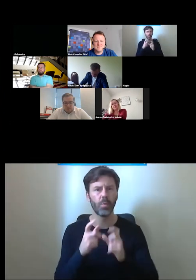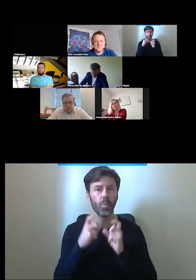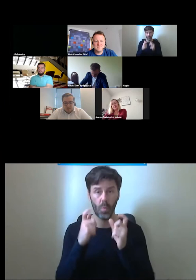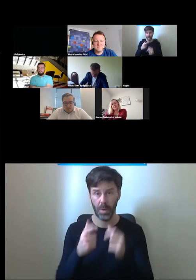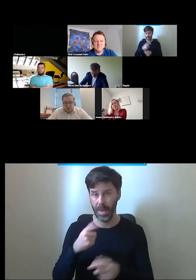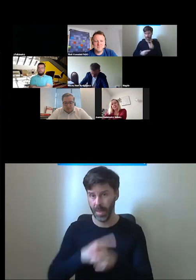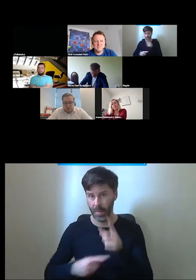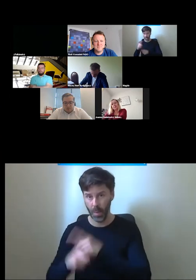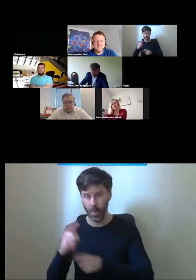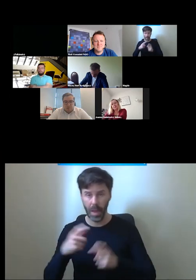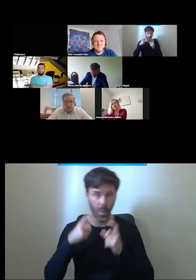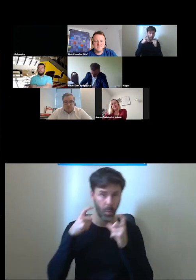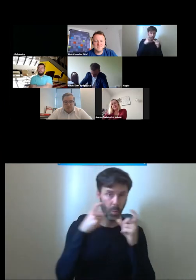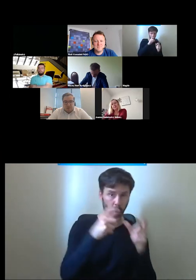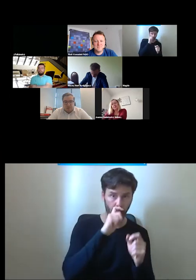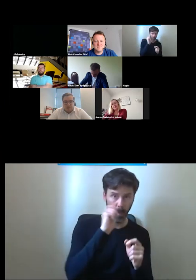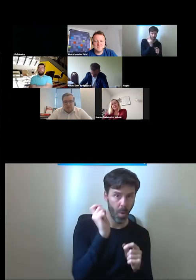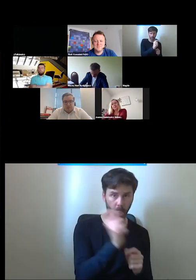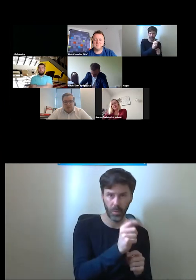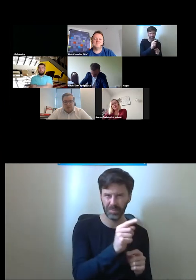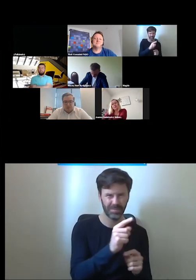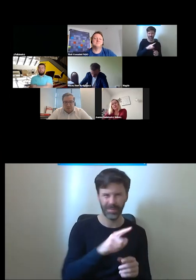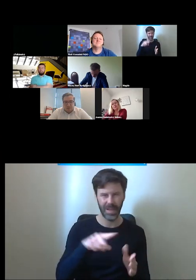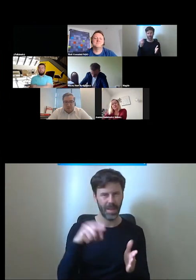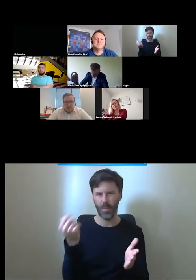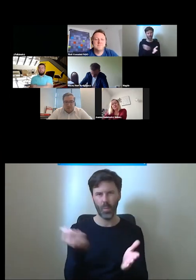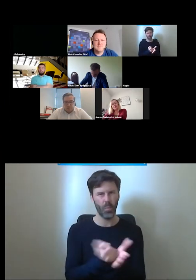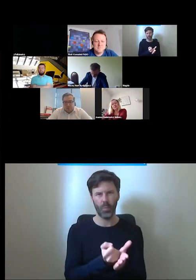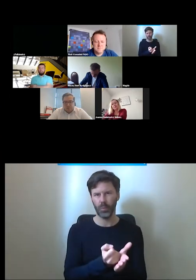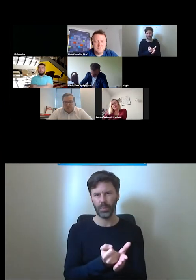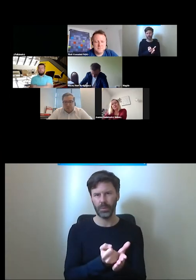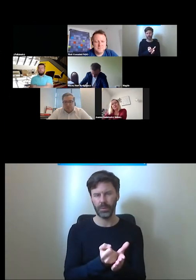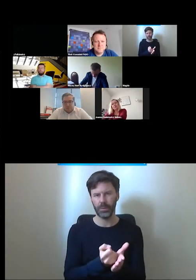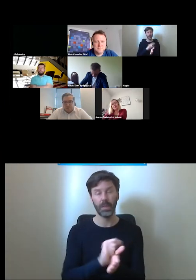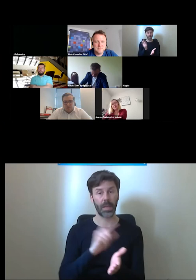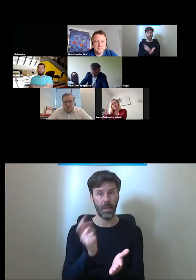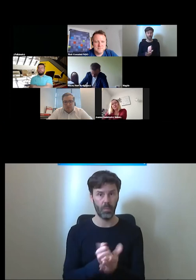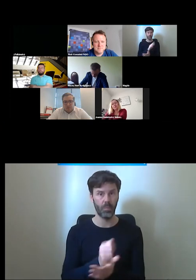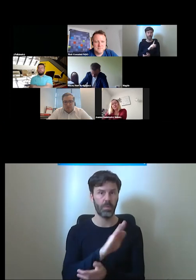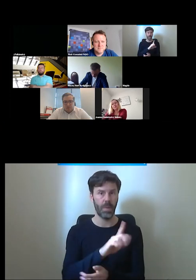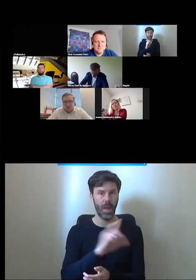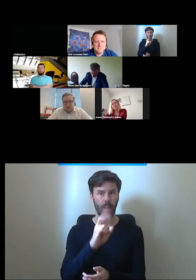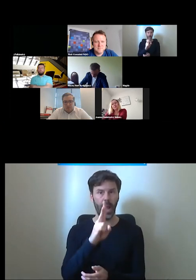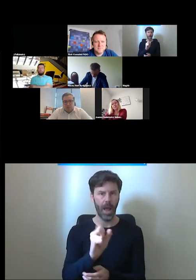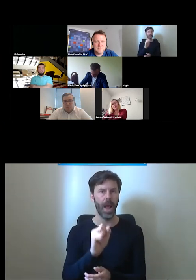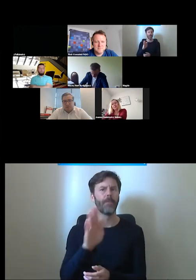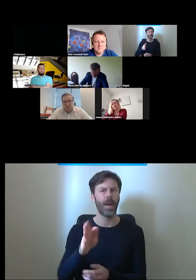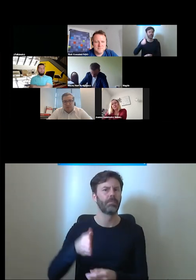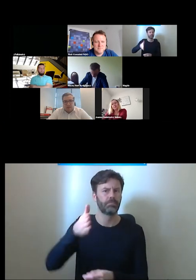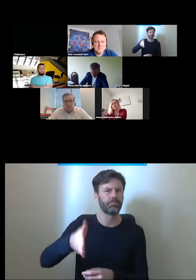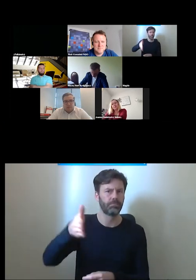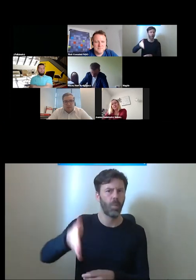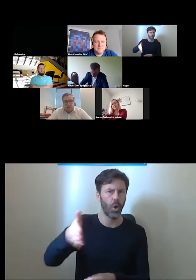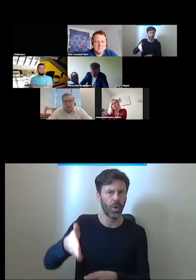tego takiego formalnego podejścia nie wymaga zgłoszeń bo ma z jednej strony dostosowany tabor a z drugiej strony co do